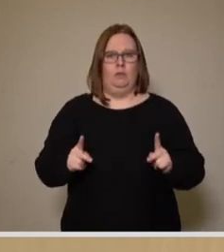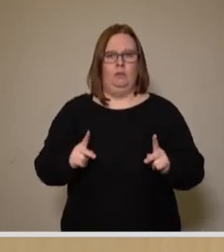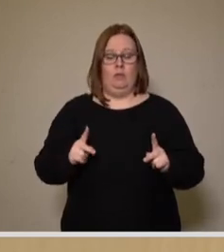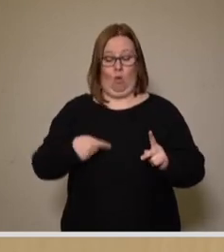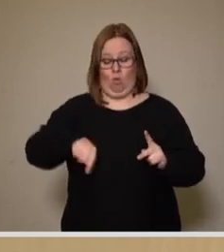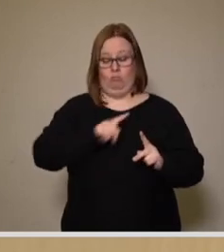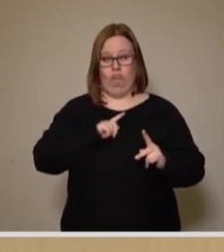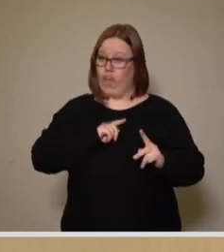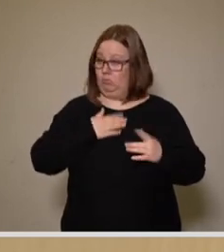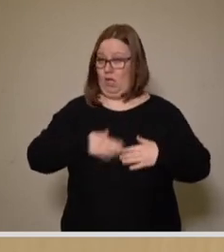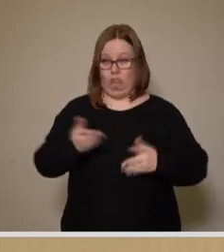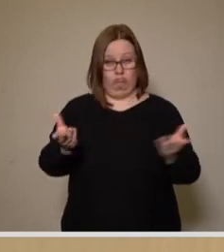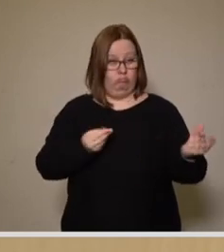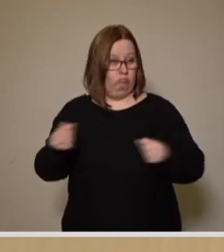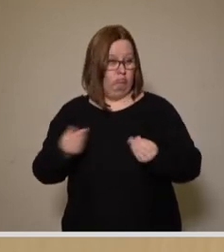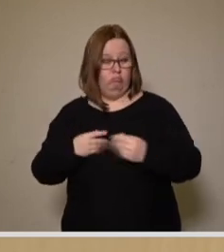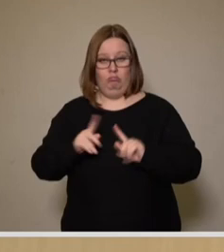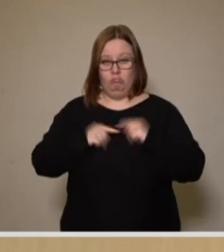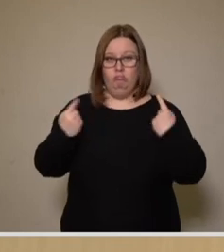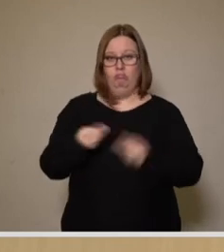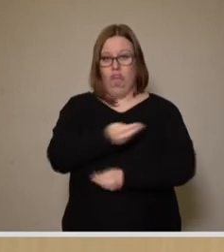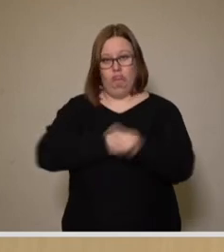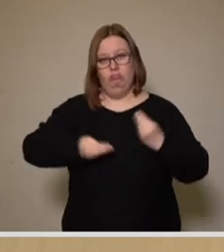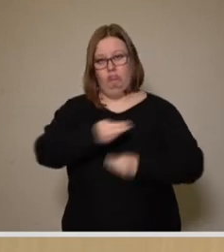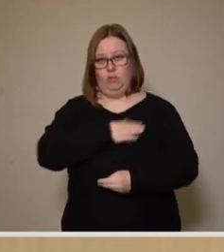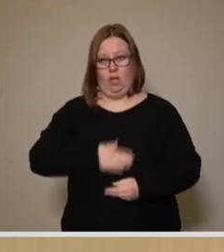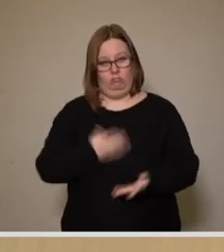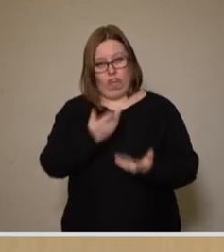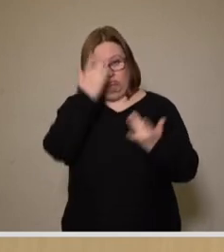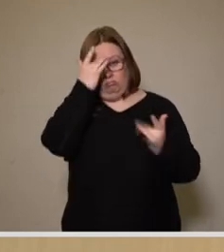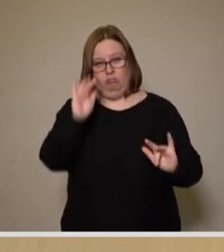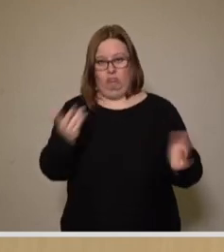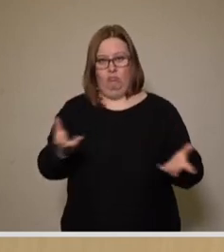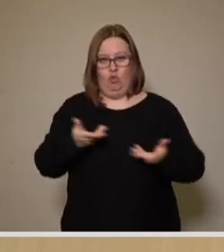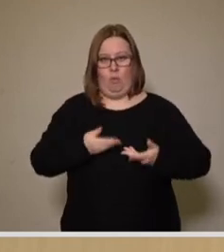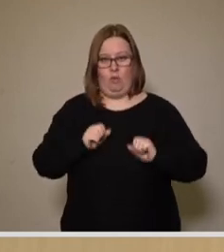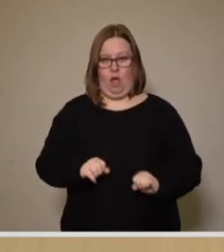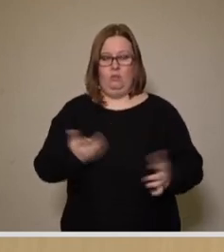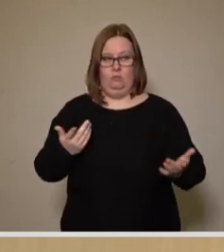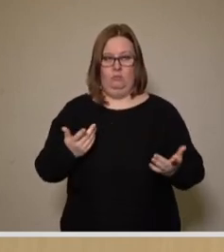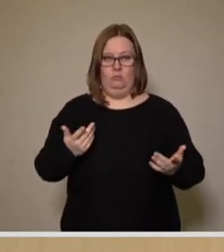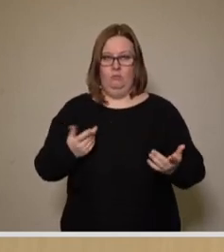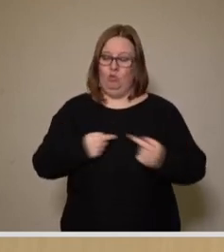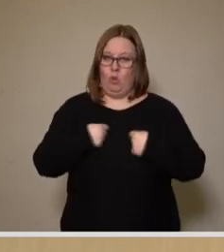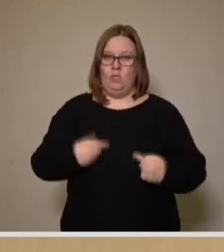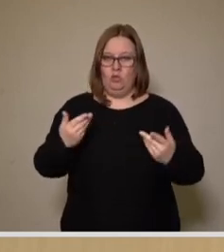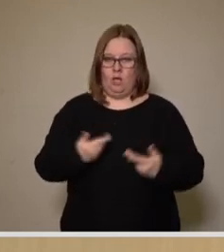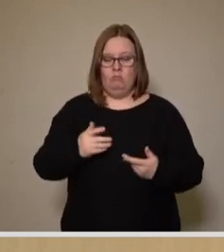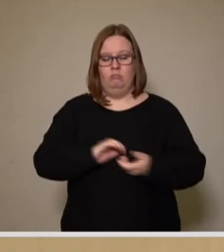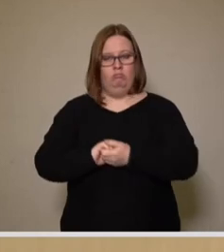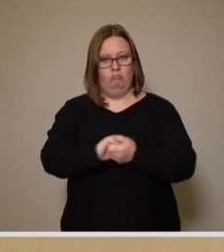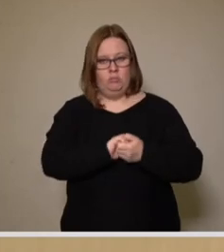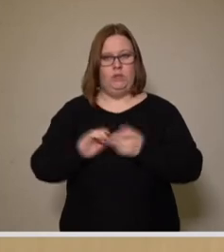deren Runden Tisch ich Sie und alle Fraktionen dieses Stadtrates gerade eingeladen habe und ganz herzlich einladet zusammen